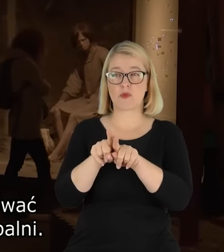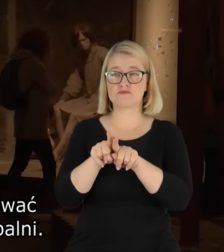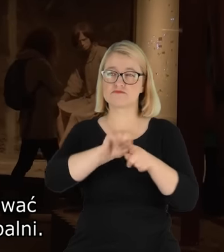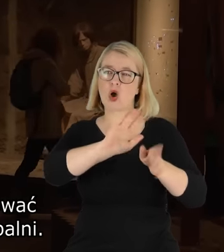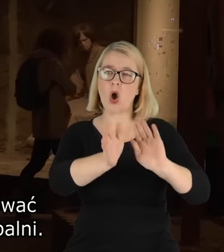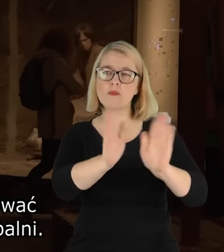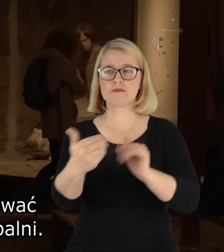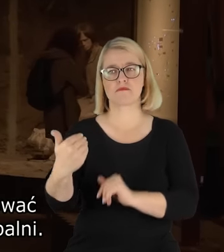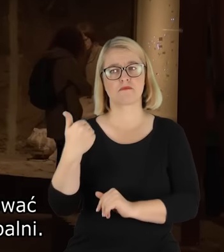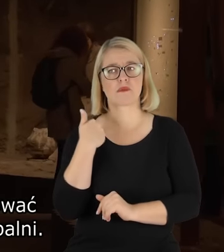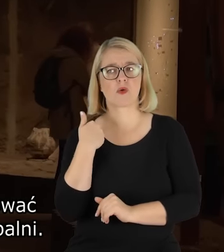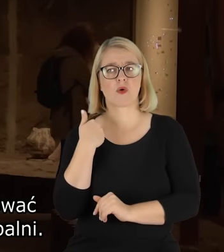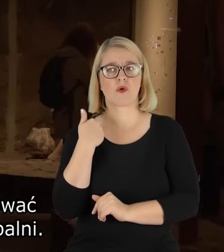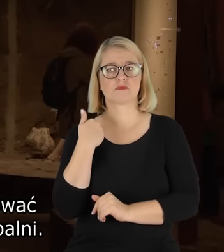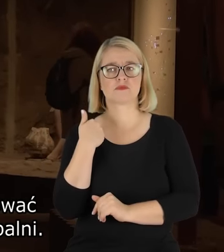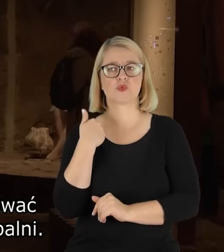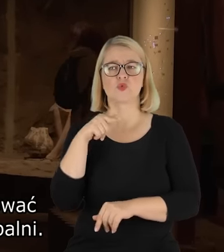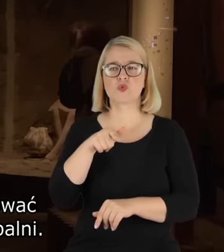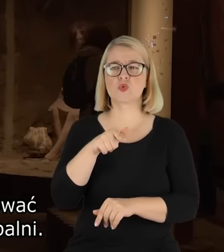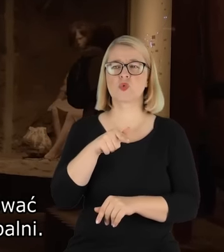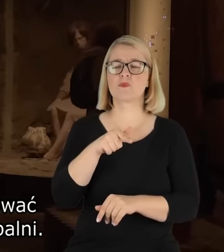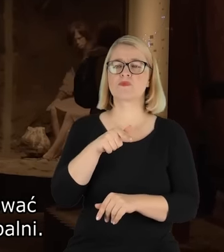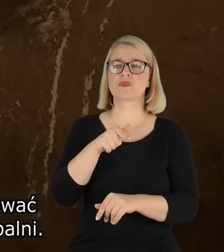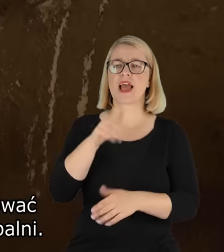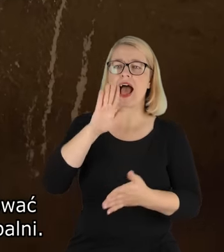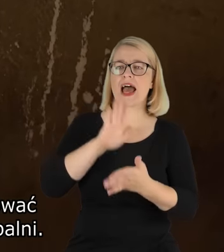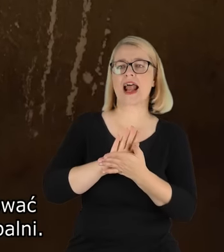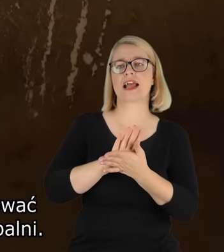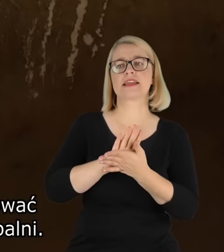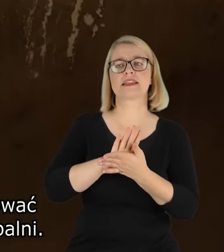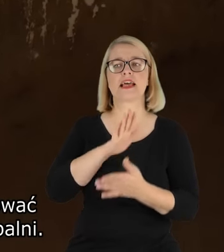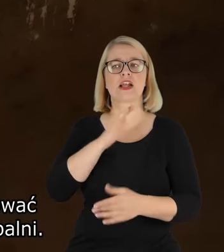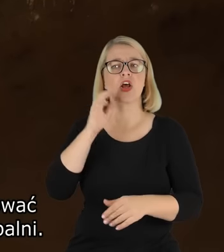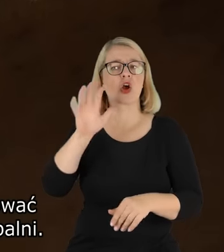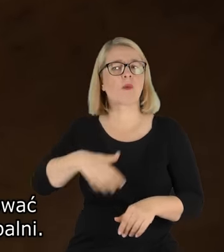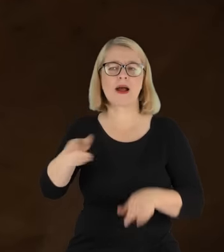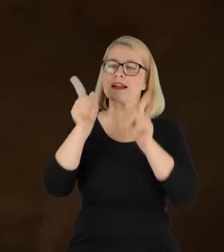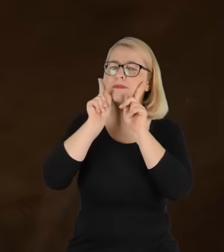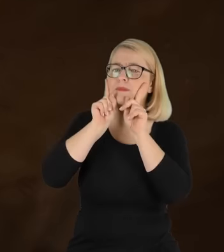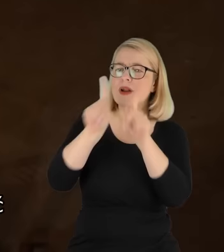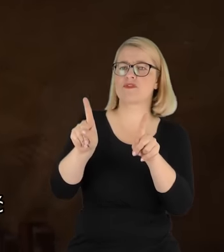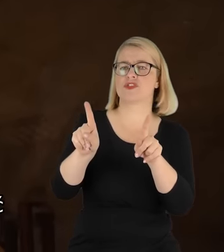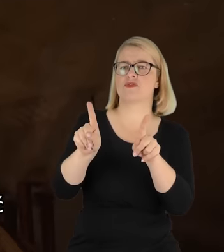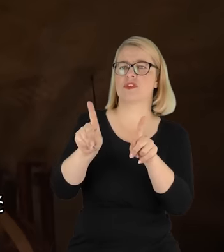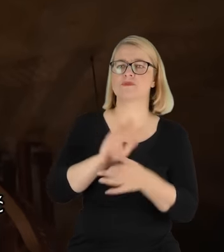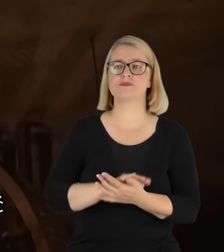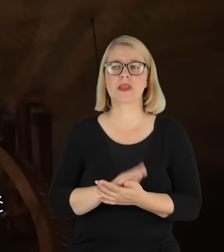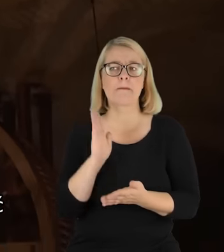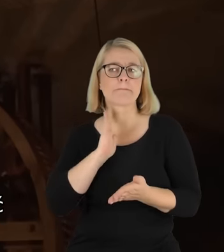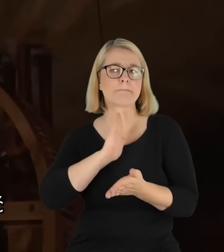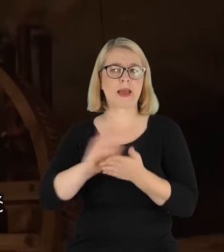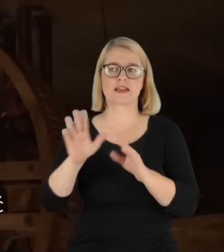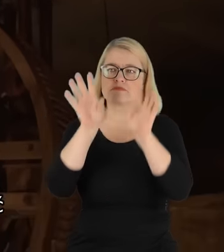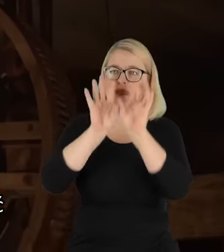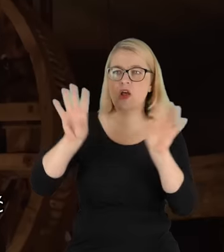o to, żeby zachować jak najbardziej surowy charakter kopalni. I bardzo